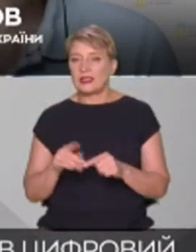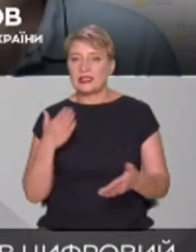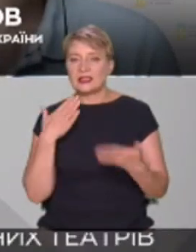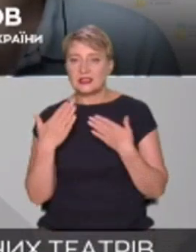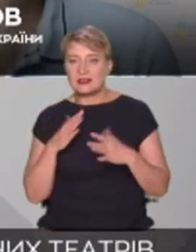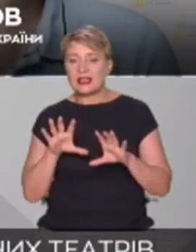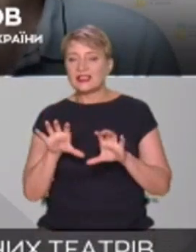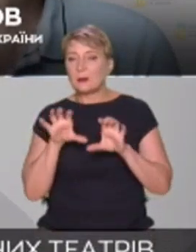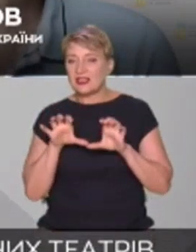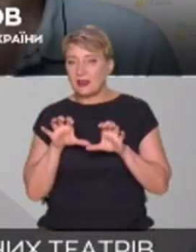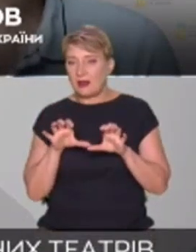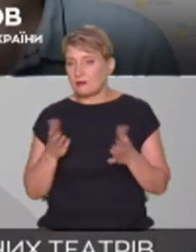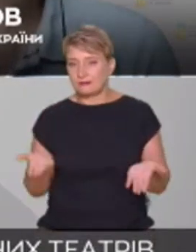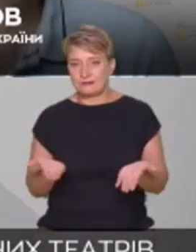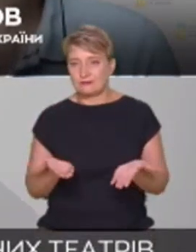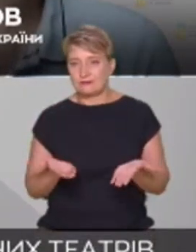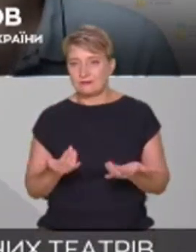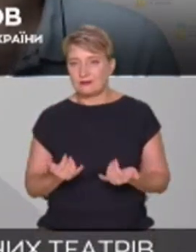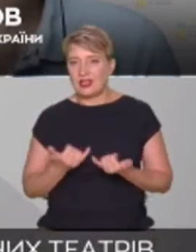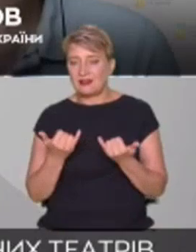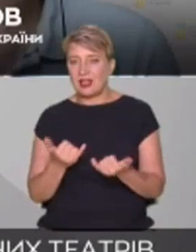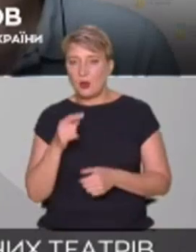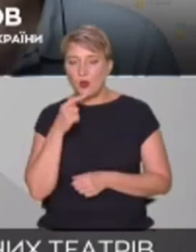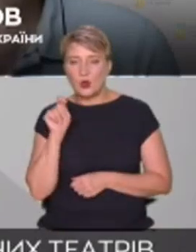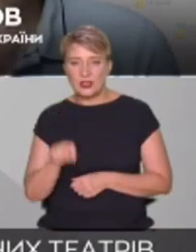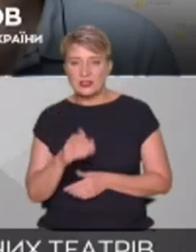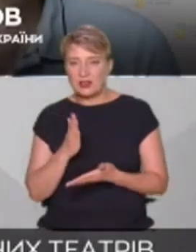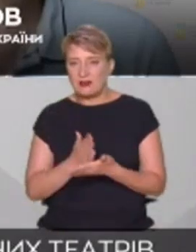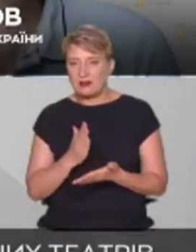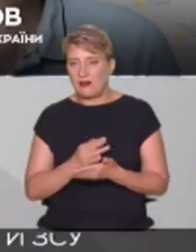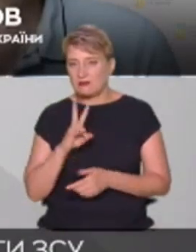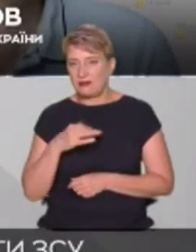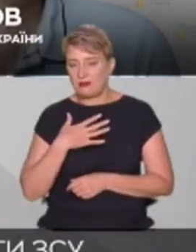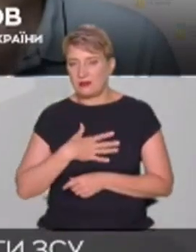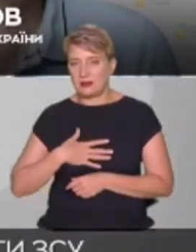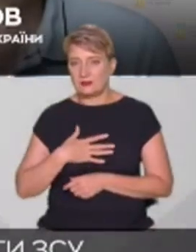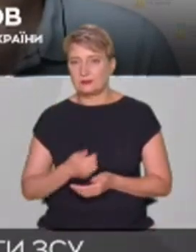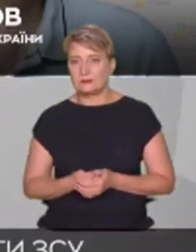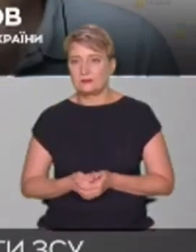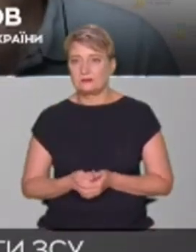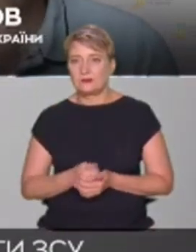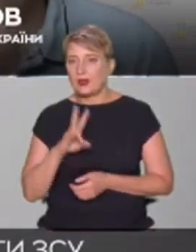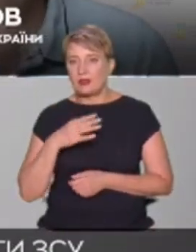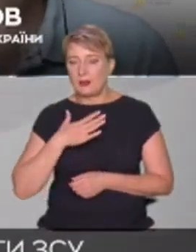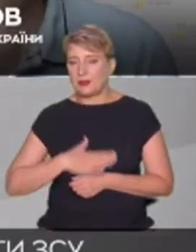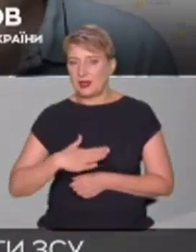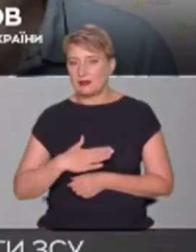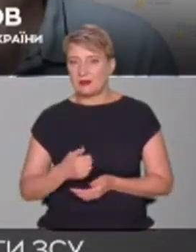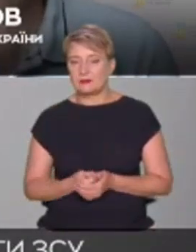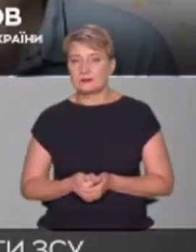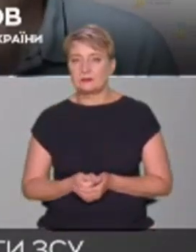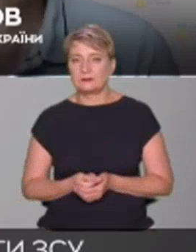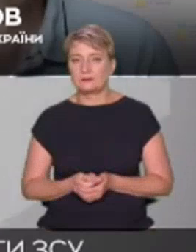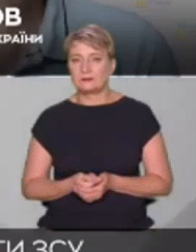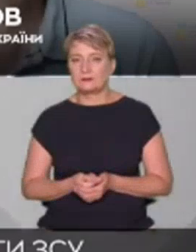сприйняття, воно для українців зараз є дуже таким, що зачіпає, доволі